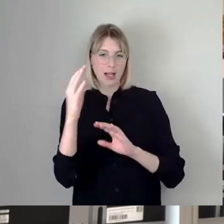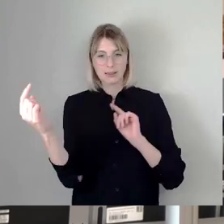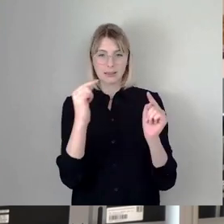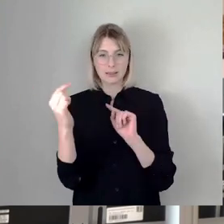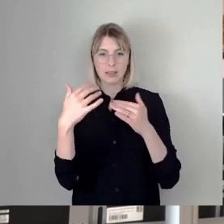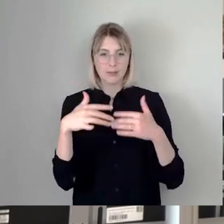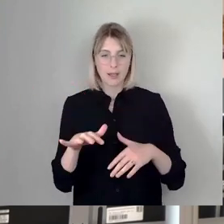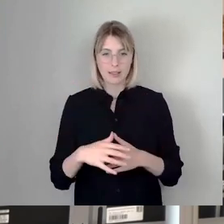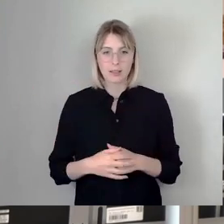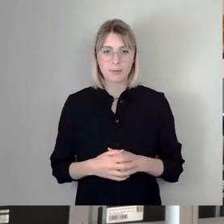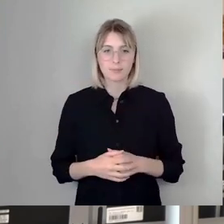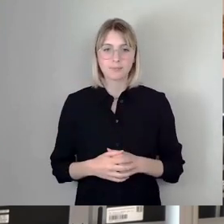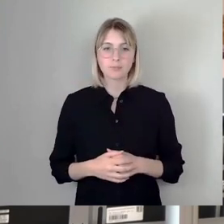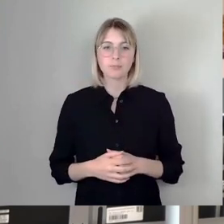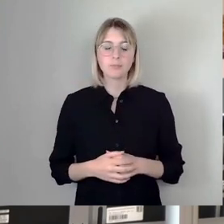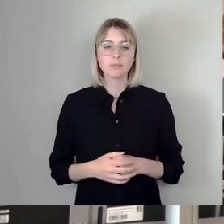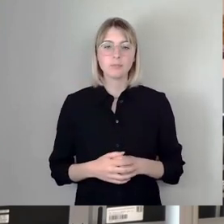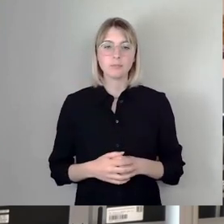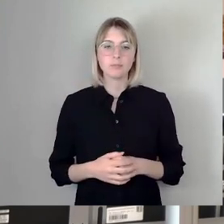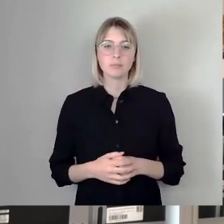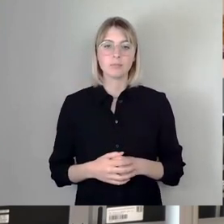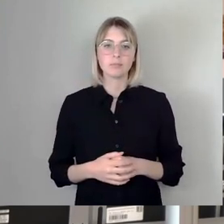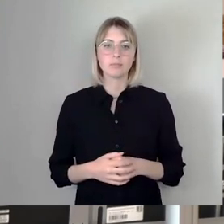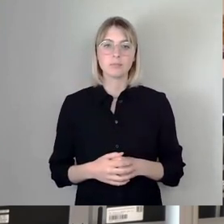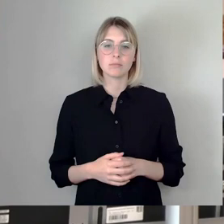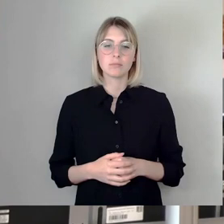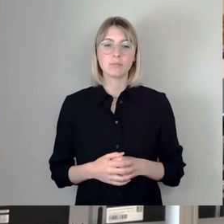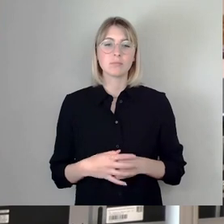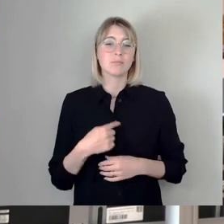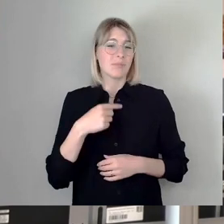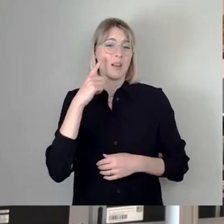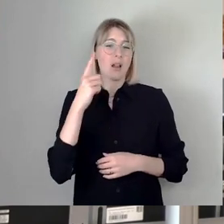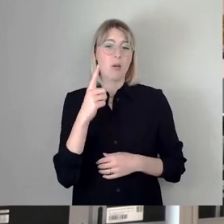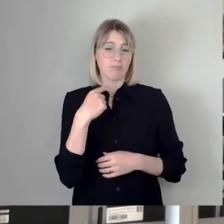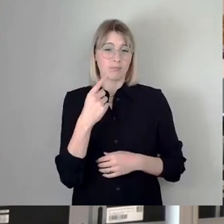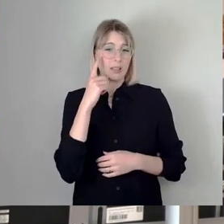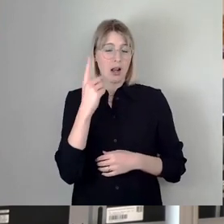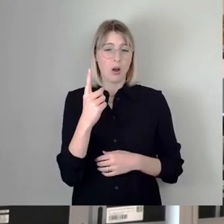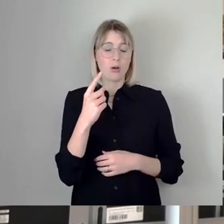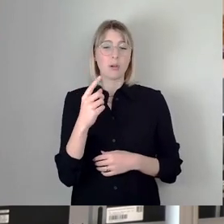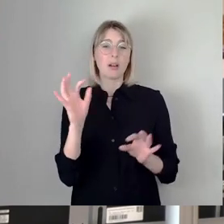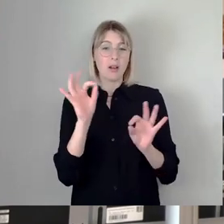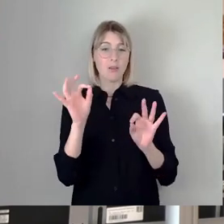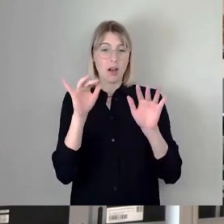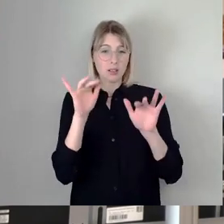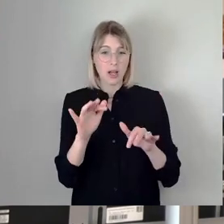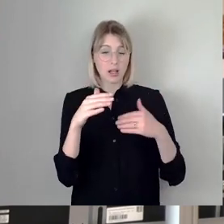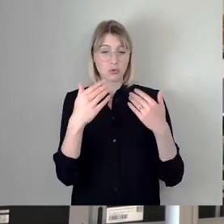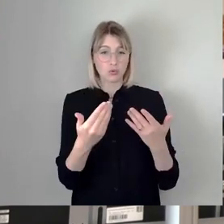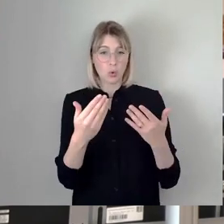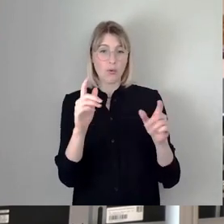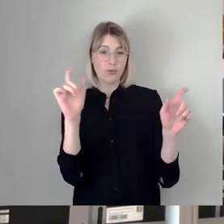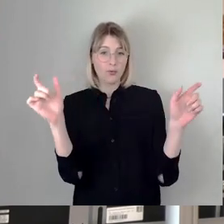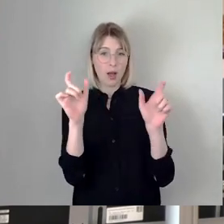Wir denken, dass es schon eine Gefahr ist, ein etabliertes Veranstaltungsformat, was es hier jetzt 33